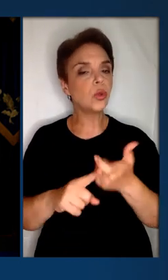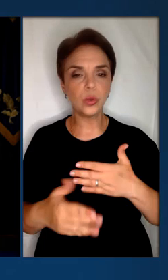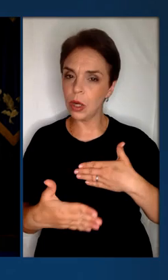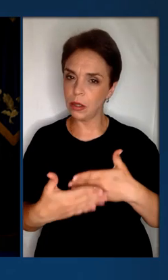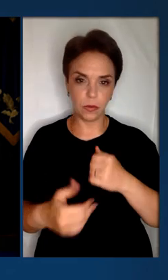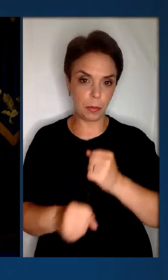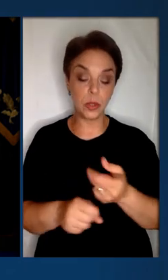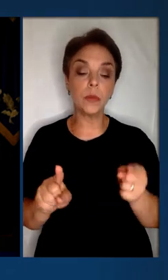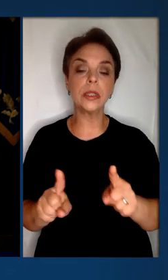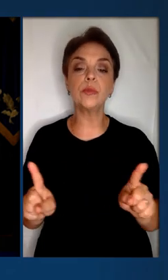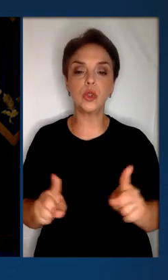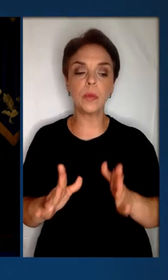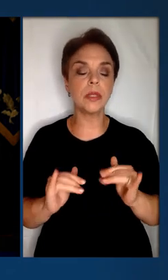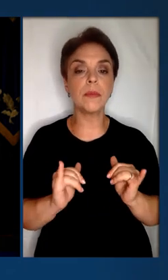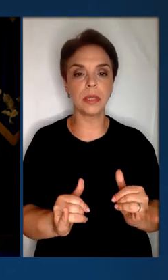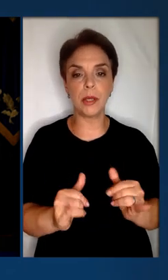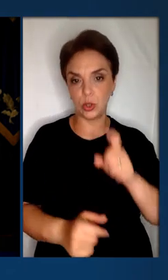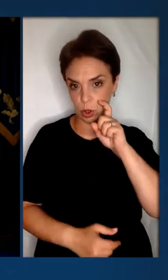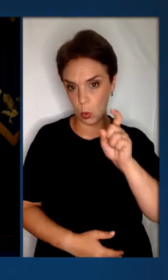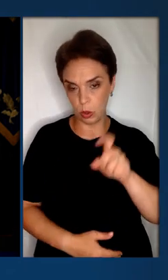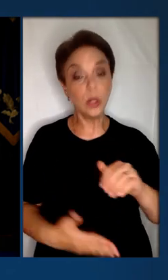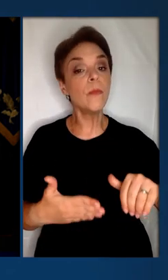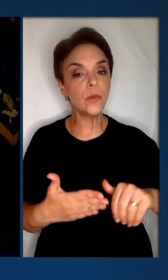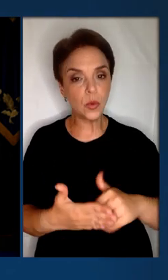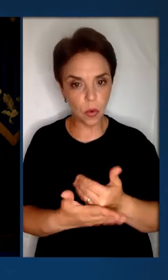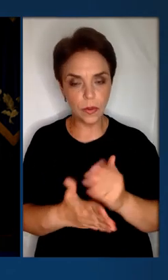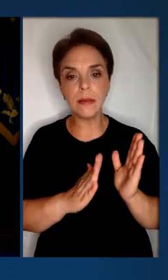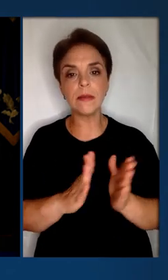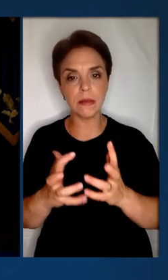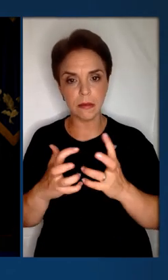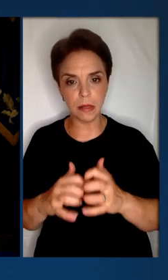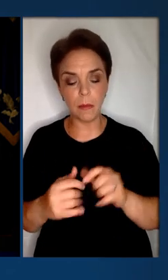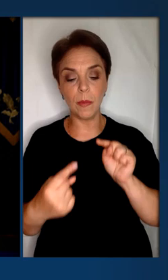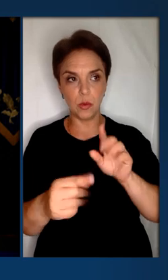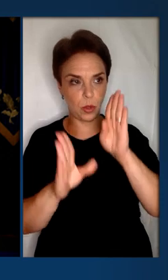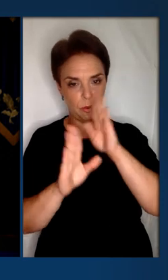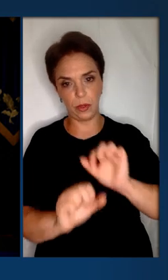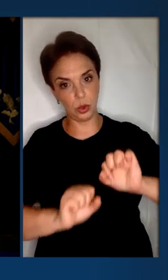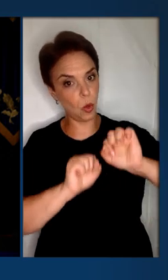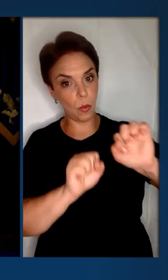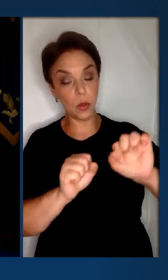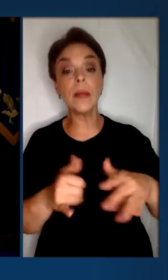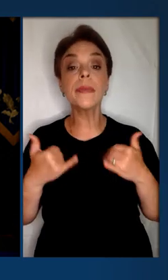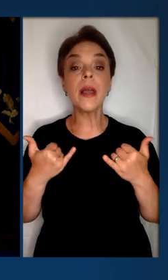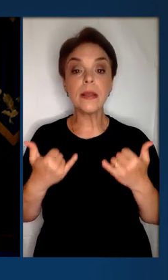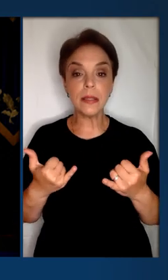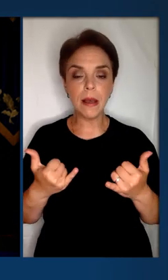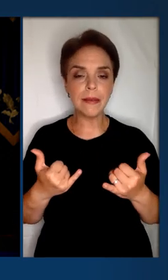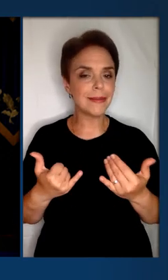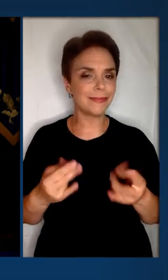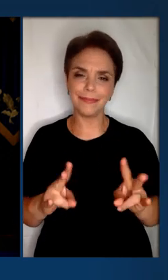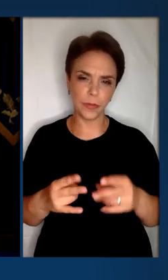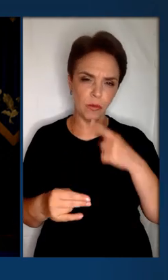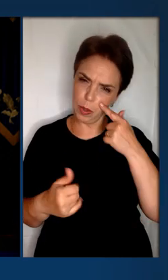Дуже активно працюємо над тим, щоб забезпечити для України нові системи протиповітряної оборони. Зараз